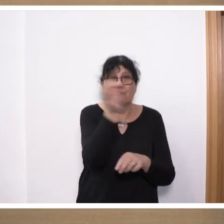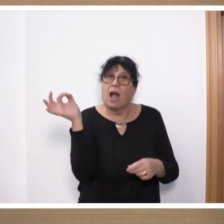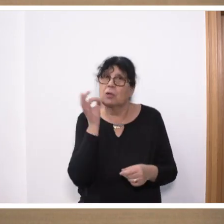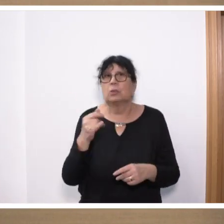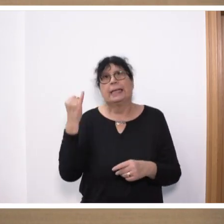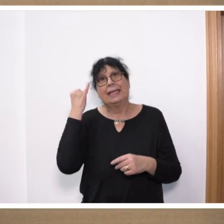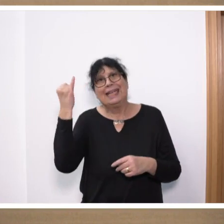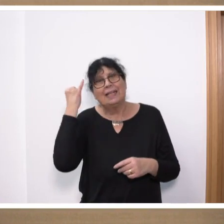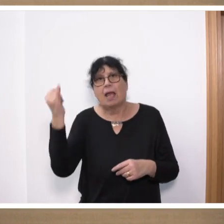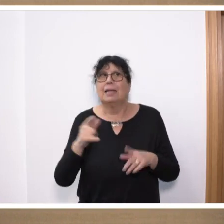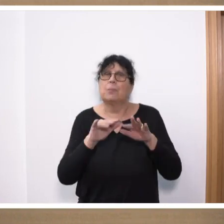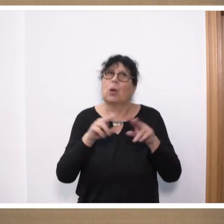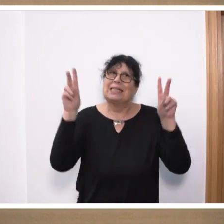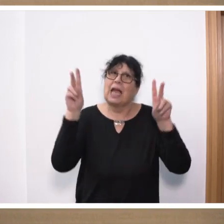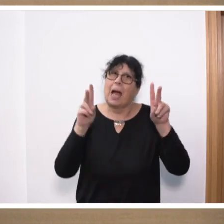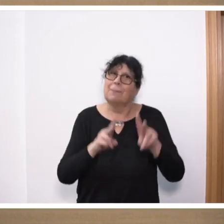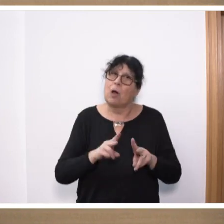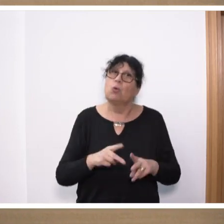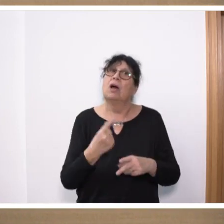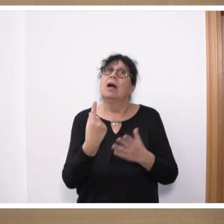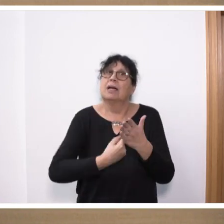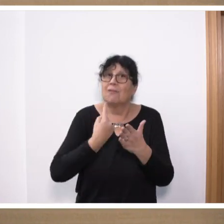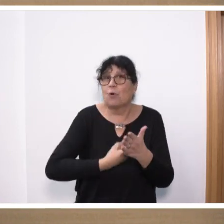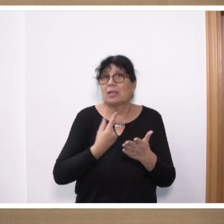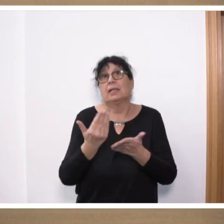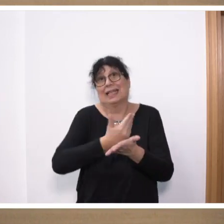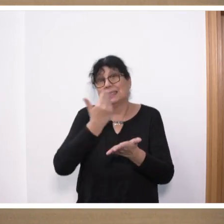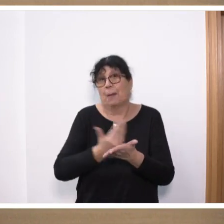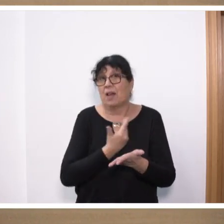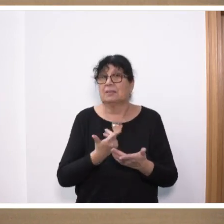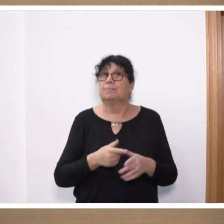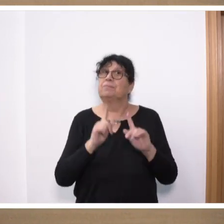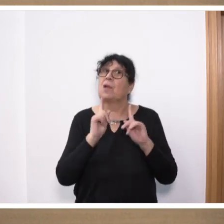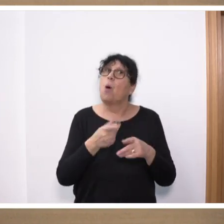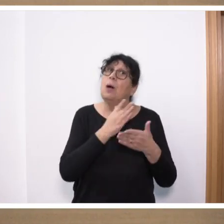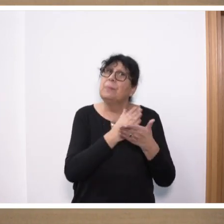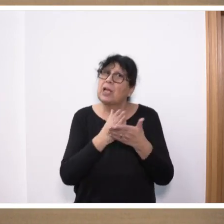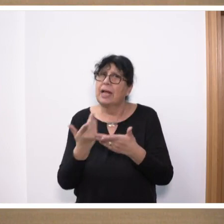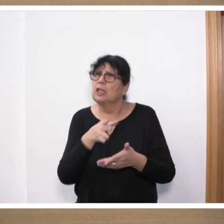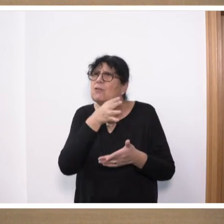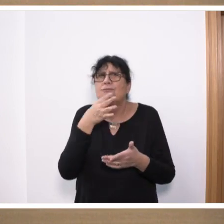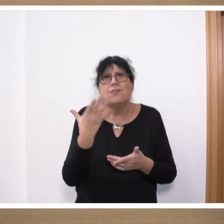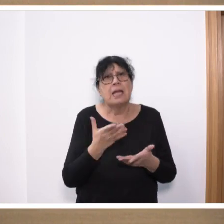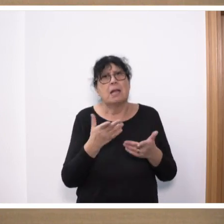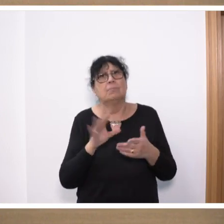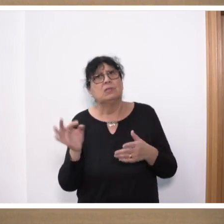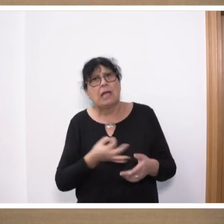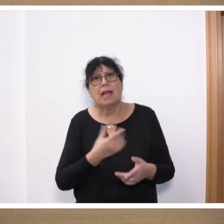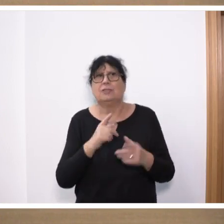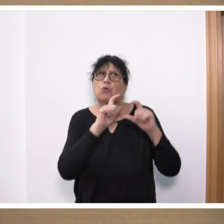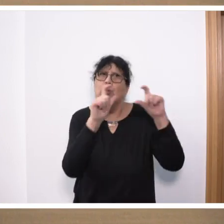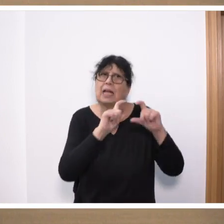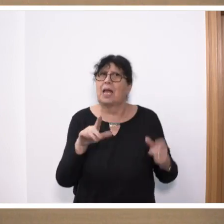Bürokratieabbau eingefordert gesammelt. Und beteiligt haben sich erfreulicherweise eine Vielzahl von saarländischen